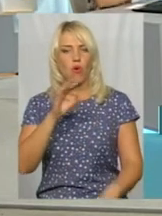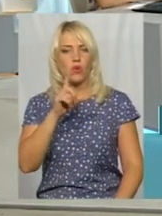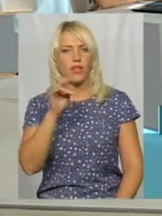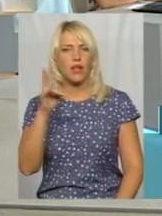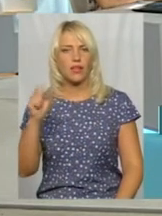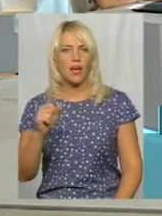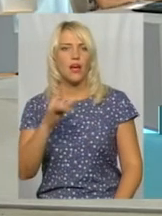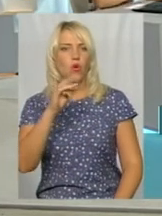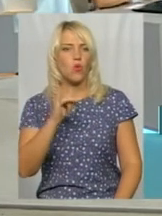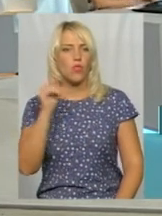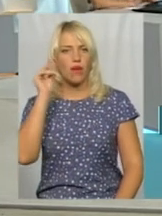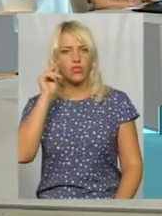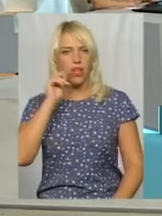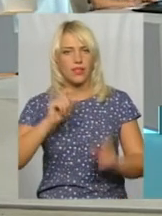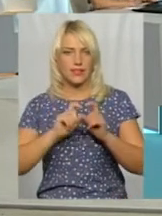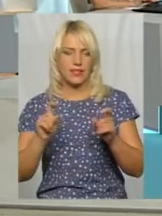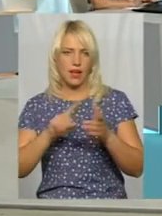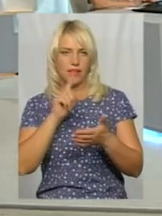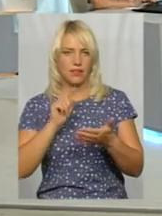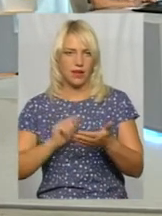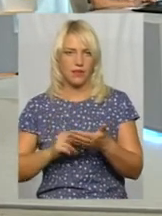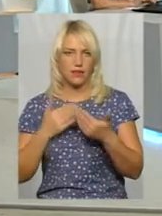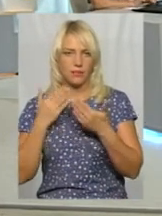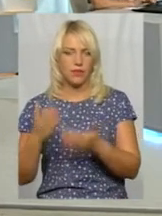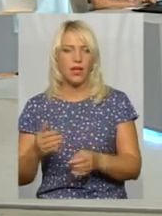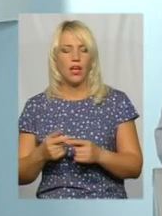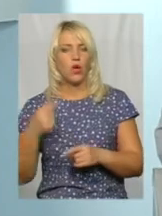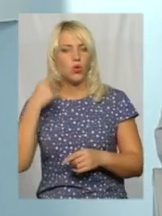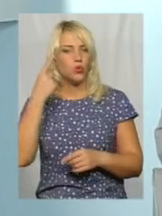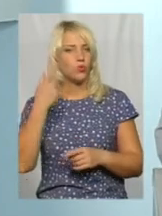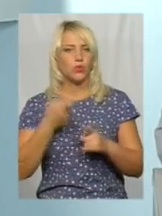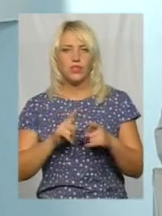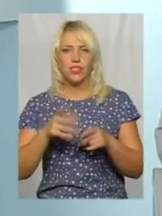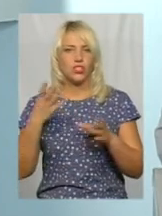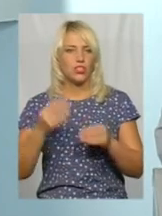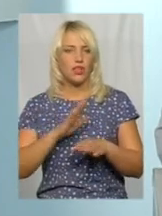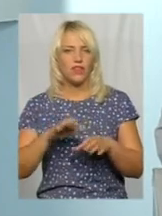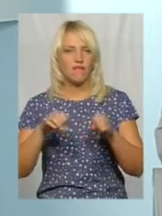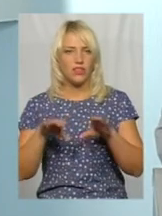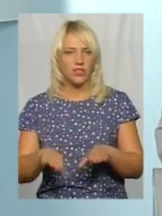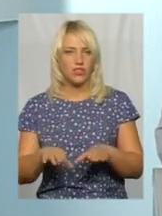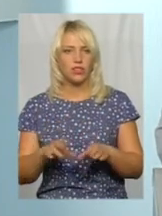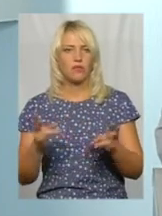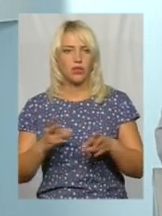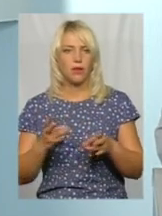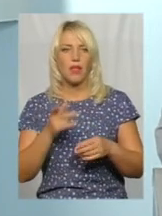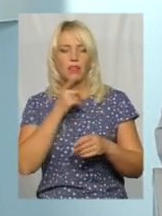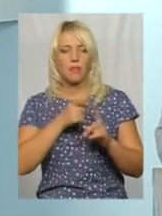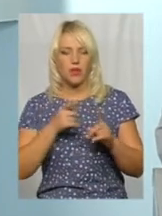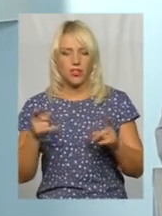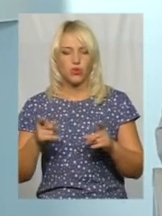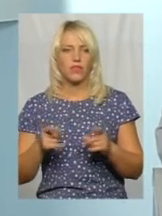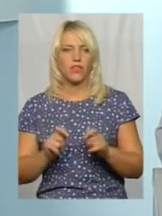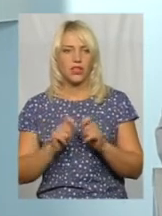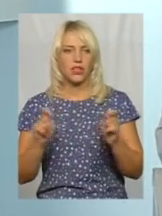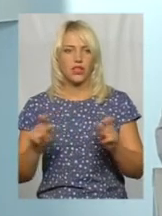у навчальному заплаті? Думаю, що потреби не вирішить. На період відкриття школи вирішить, тому що